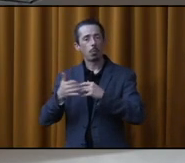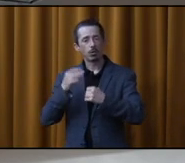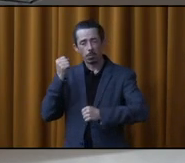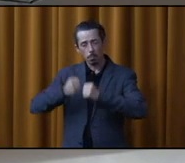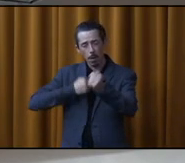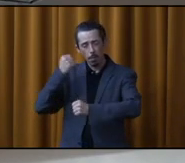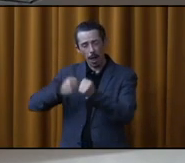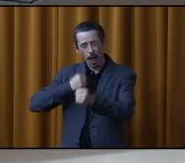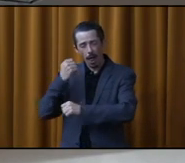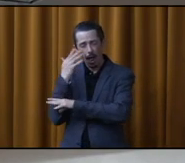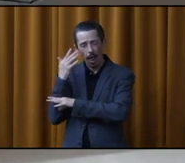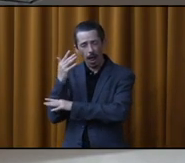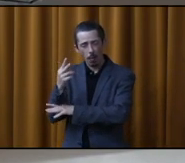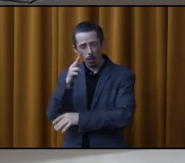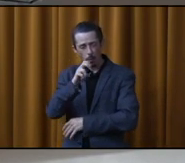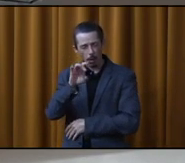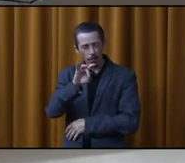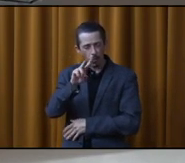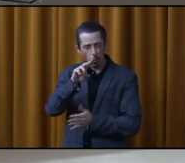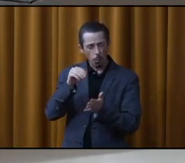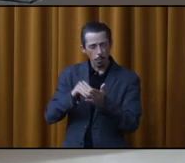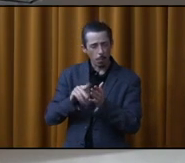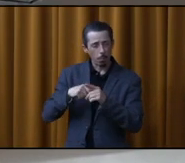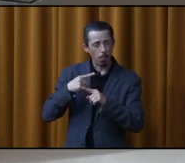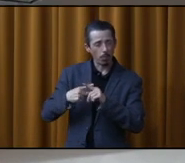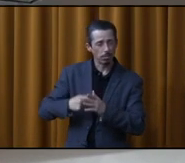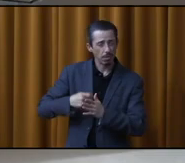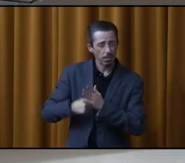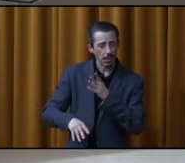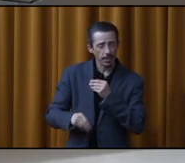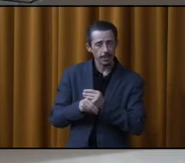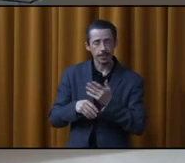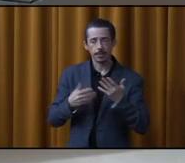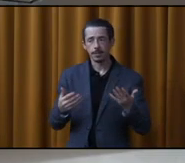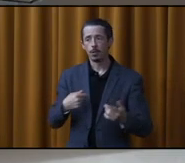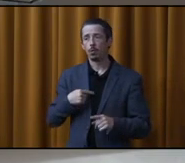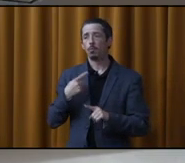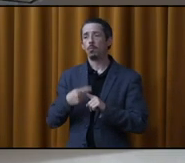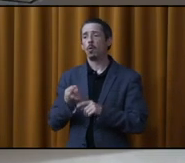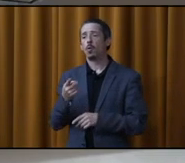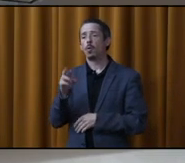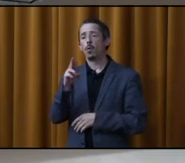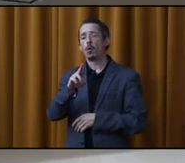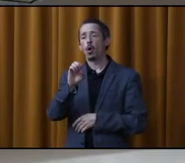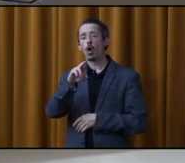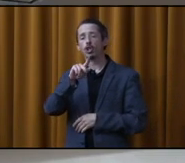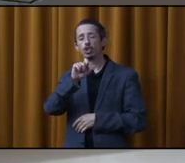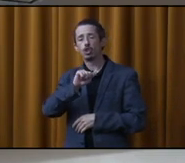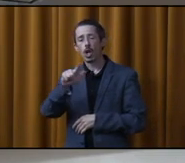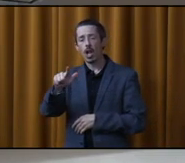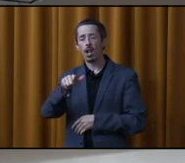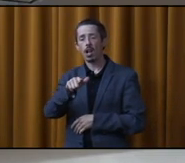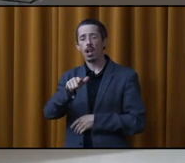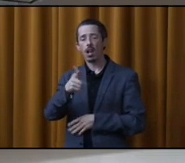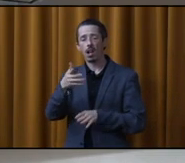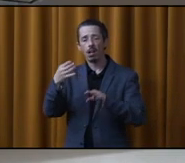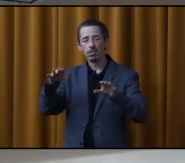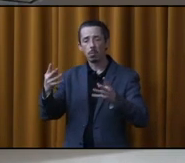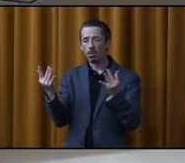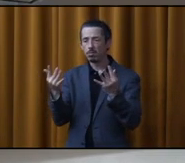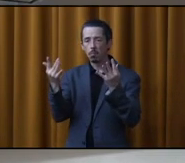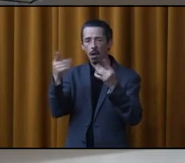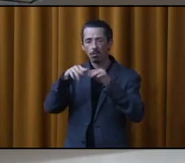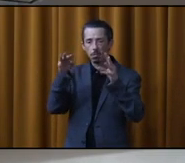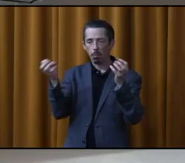282 000 $ plus taxes, je voyais au coin de la Rochelle qu'il déjà du sapinage qui sont brûlés.